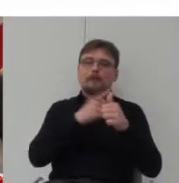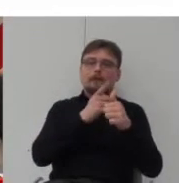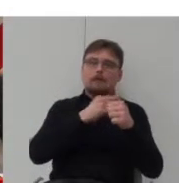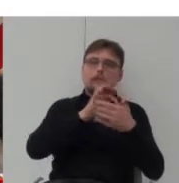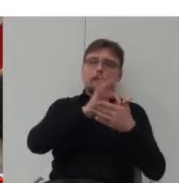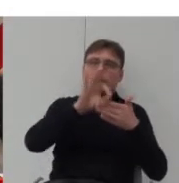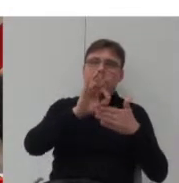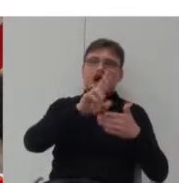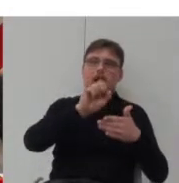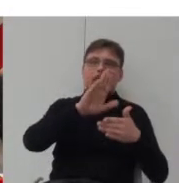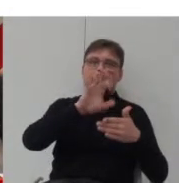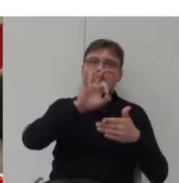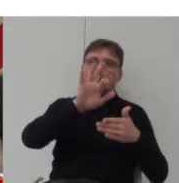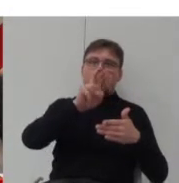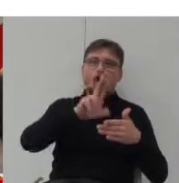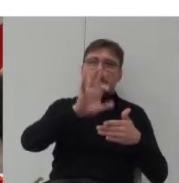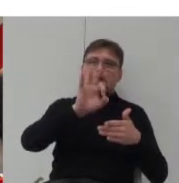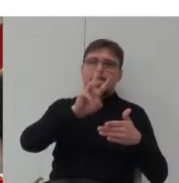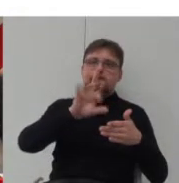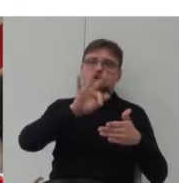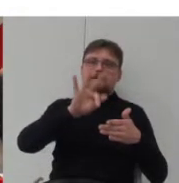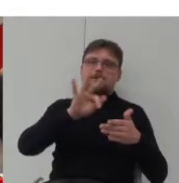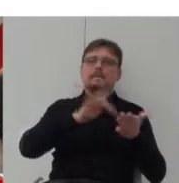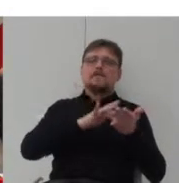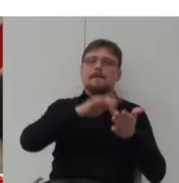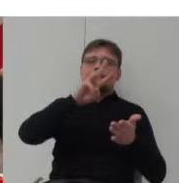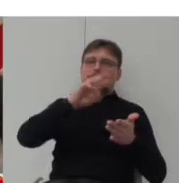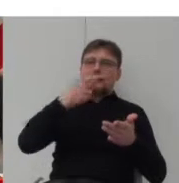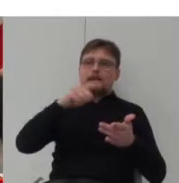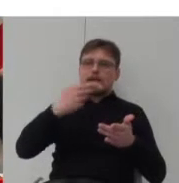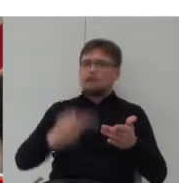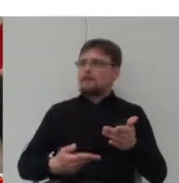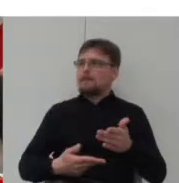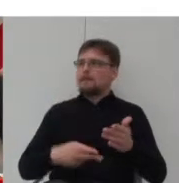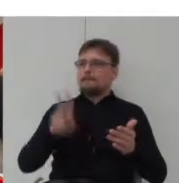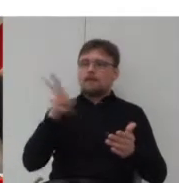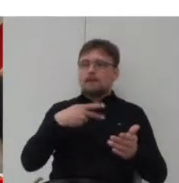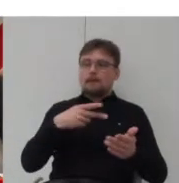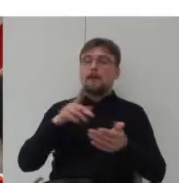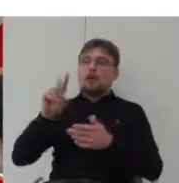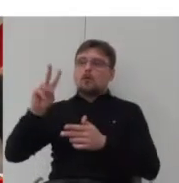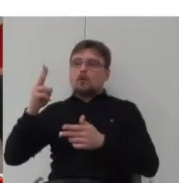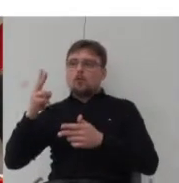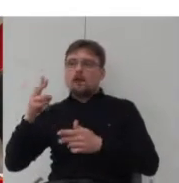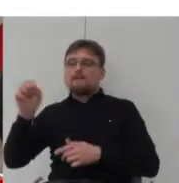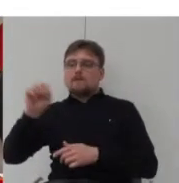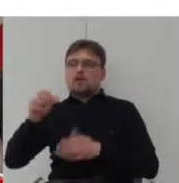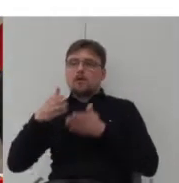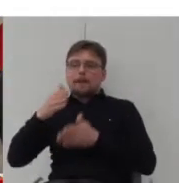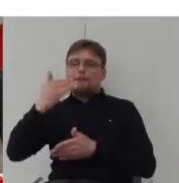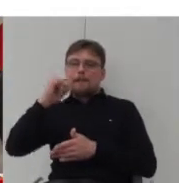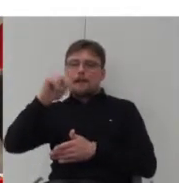Rabenhof w Wiedniu. Jeden może trochę ekstremalny przykład osiedla we Wrocławiu przy ulicy Miejskiej.